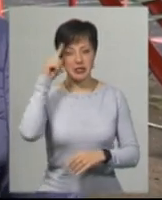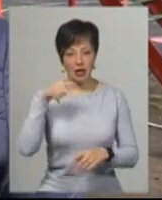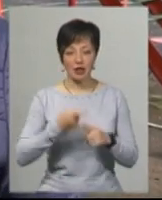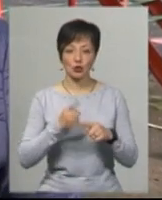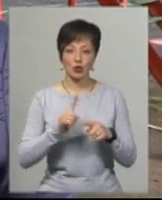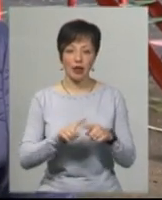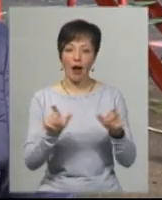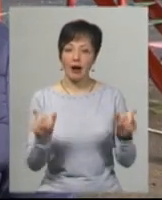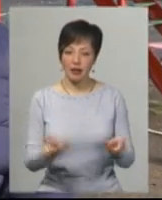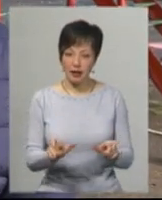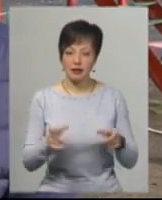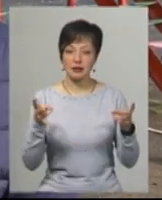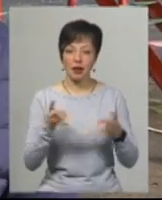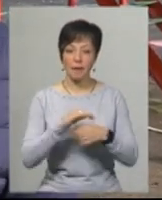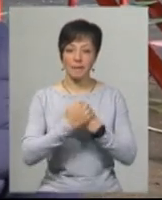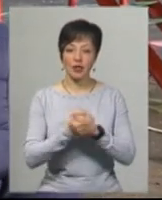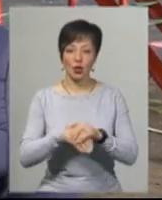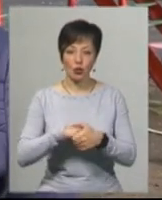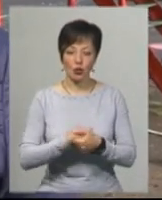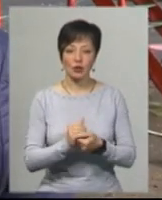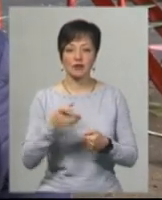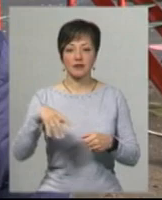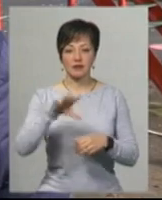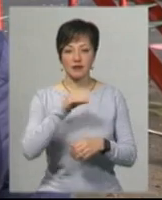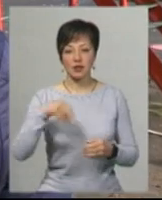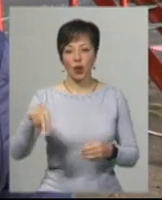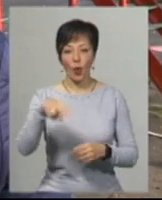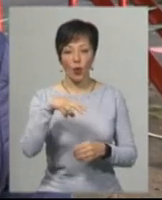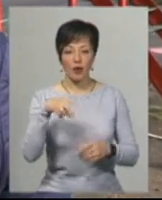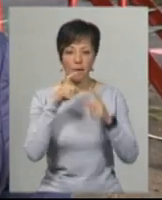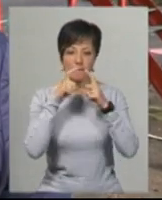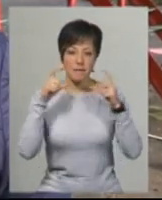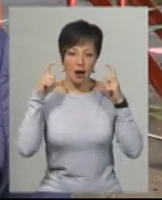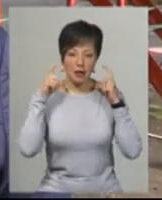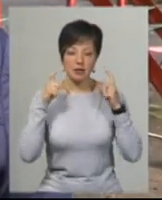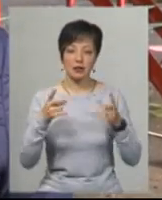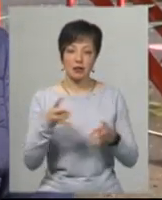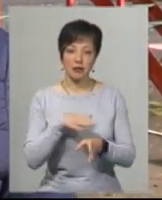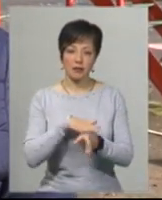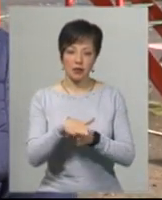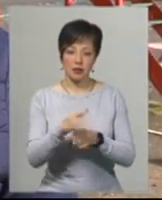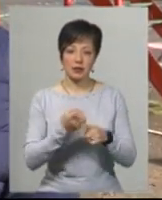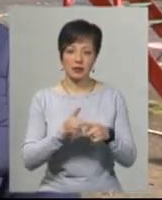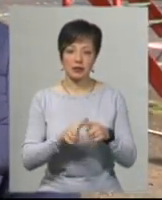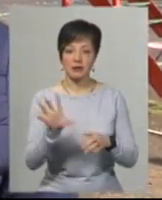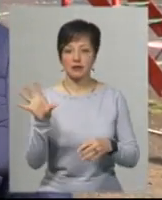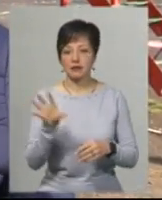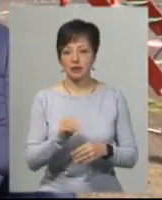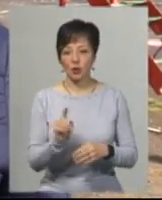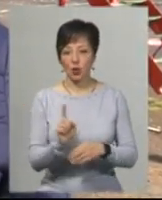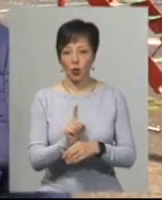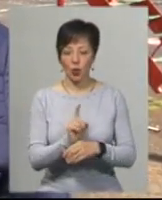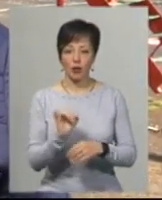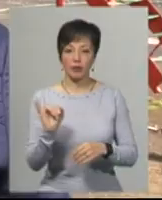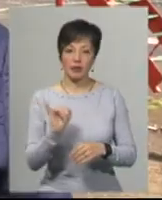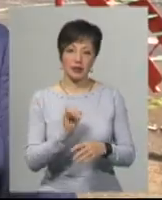що це карантин, знає, що треба мити ручки, знає, що всі ходять в масках, що треба дотримуватися цих всіх норм. І